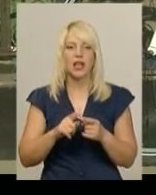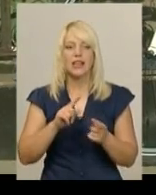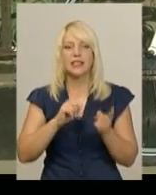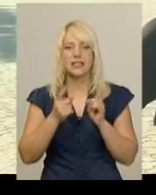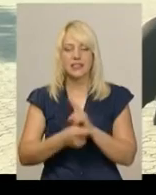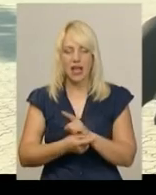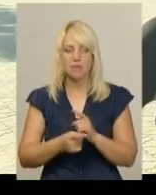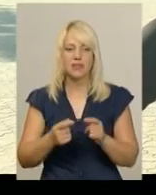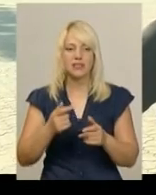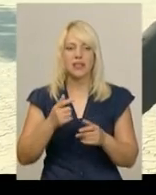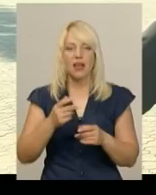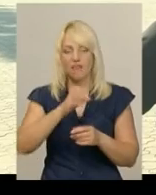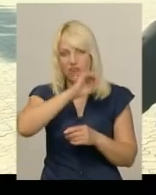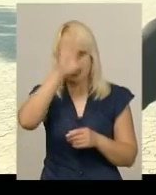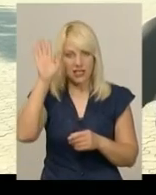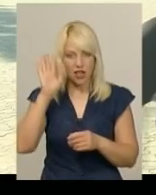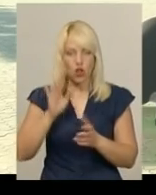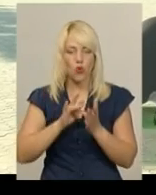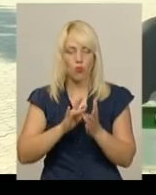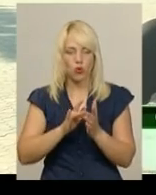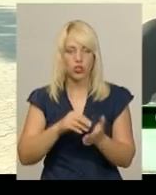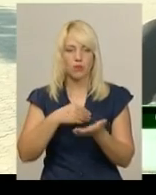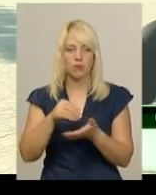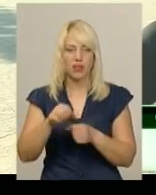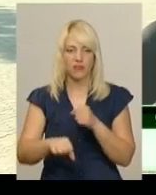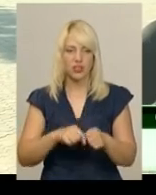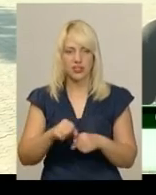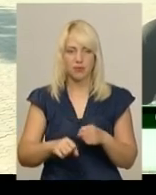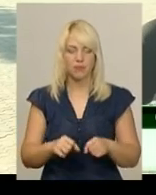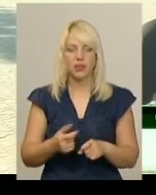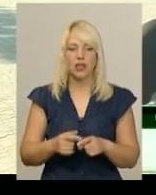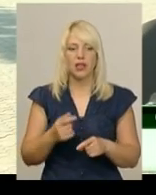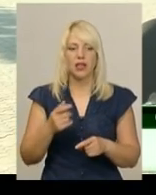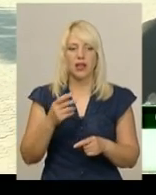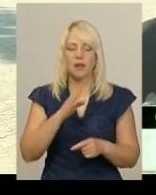велосипеди. «Велодоріжки окуповують пішоходи, мами з колясками,